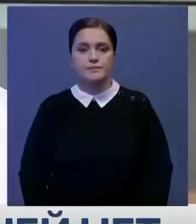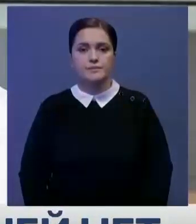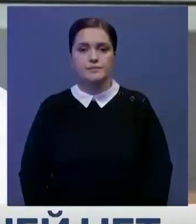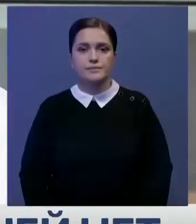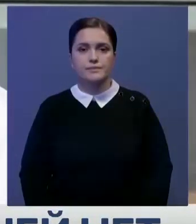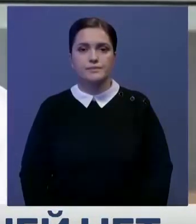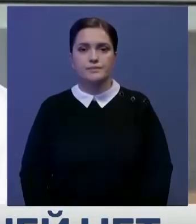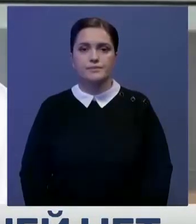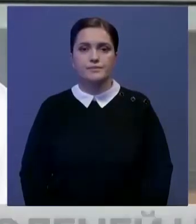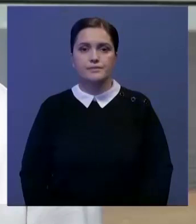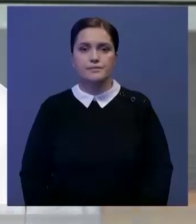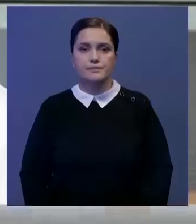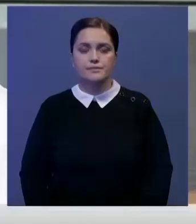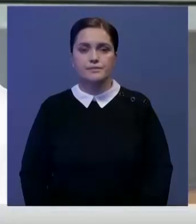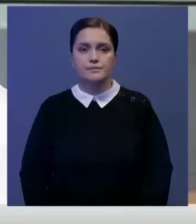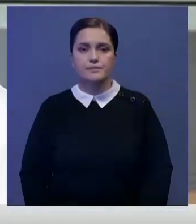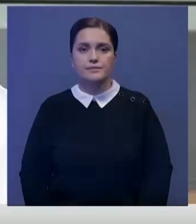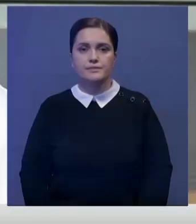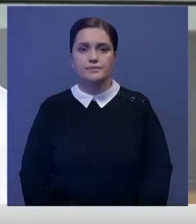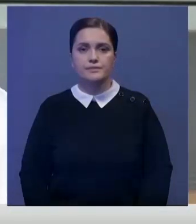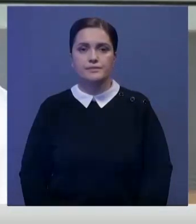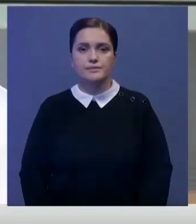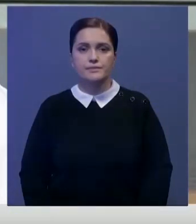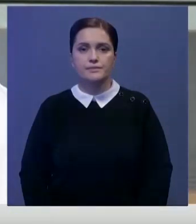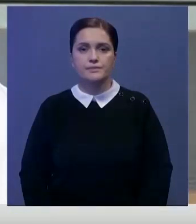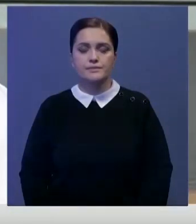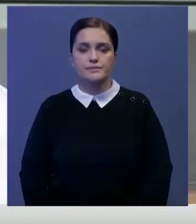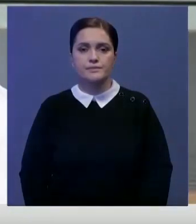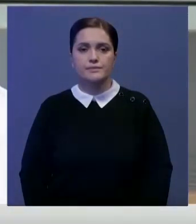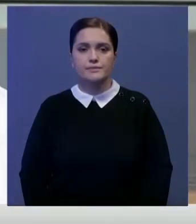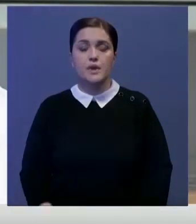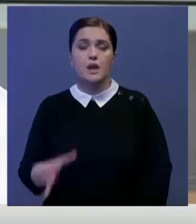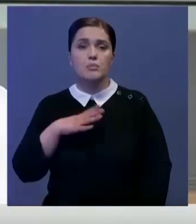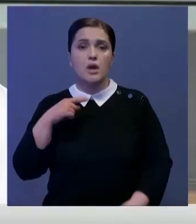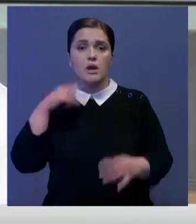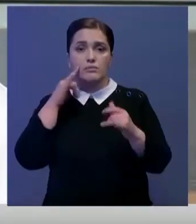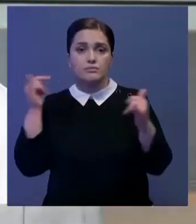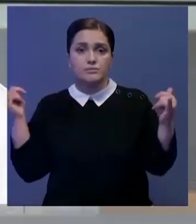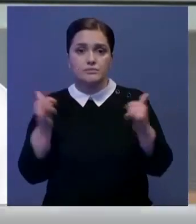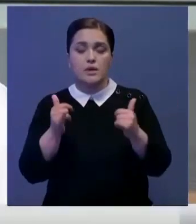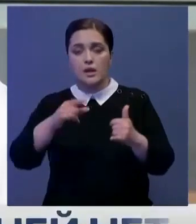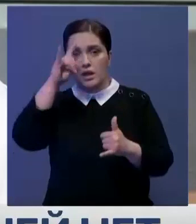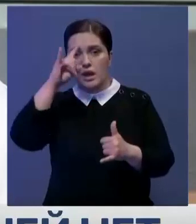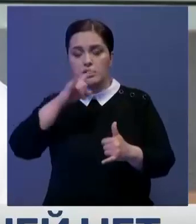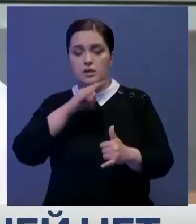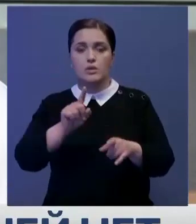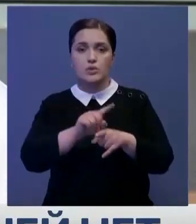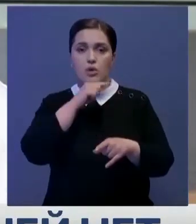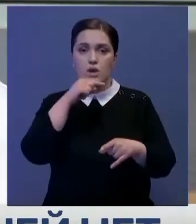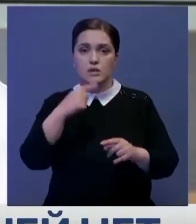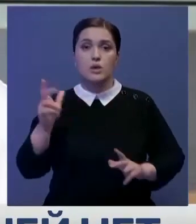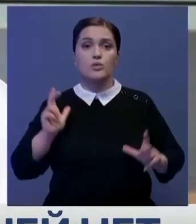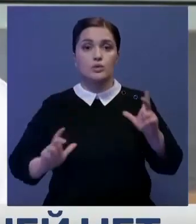Мы связывались с коллегами из российских профильных институтов,